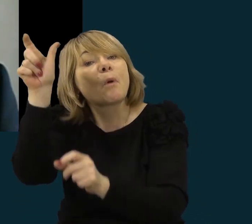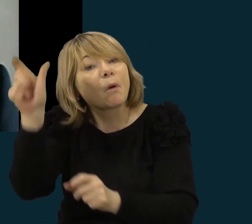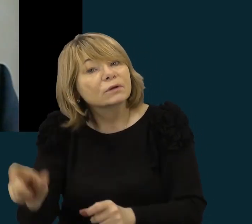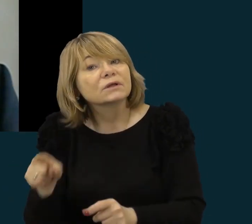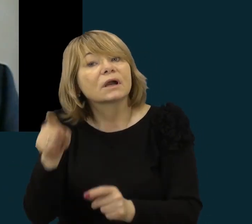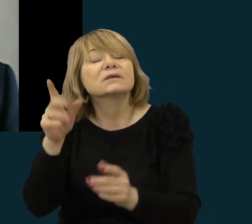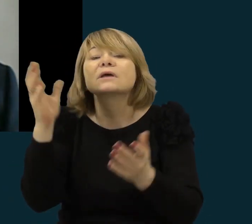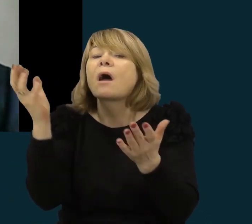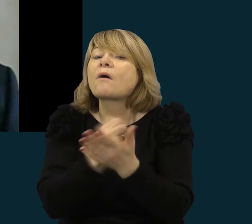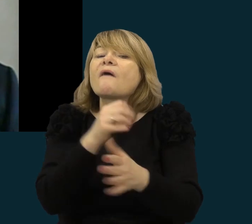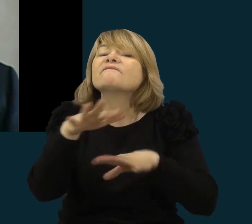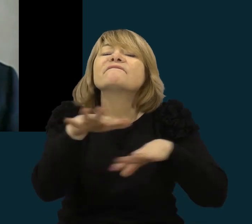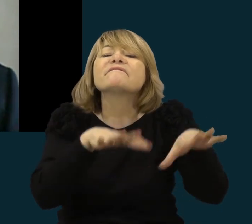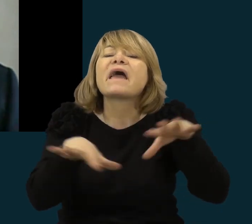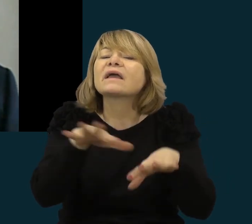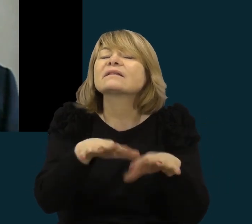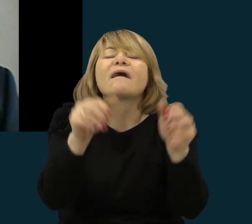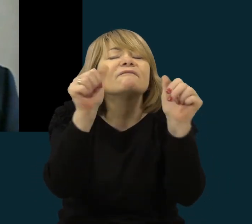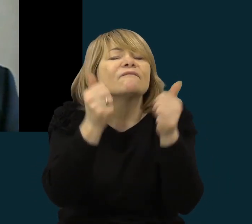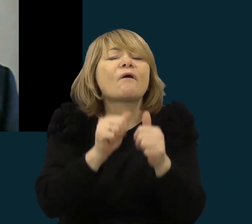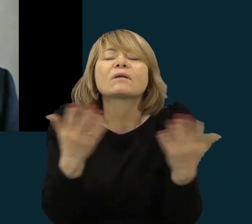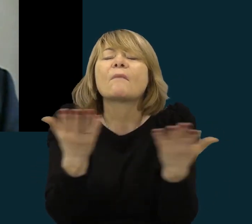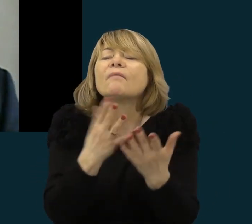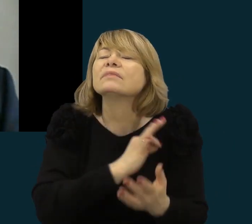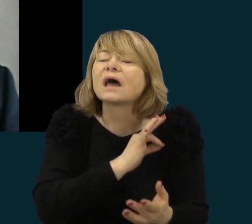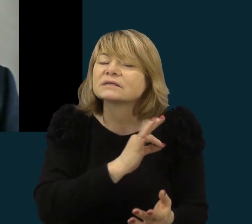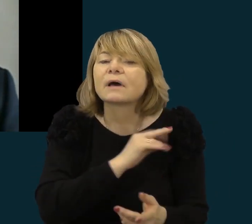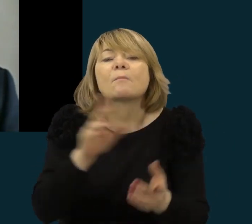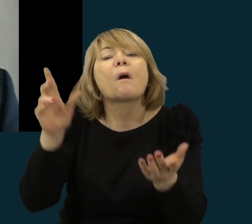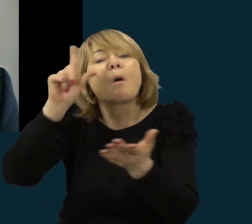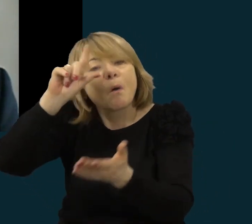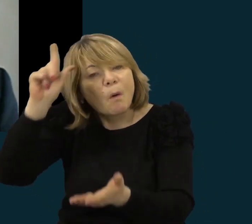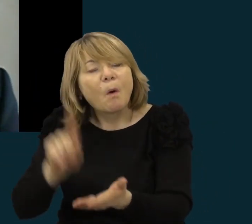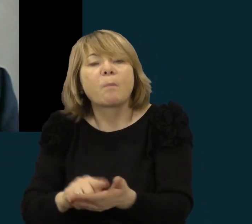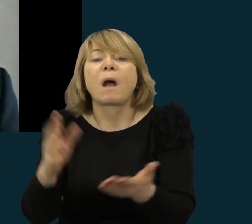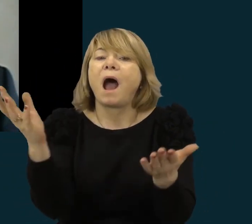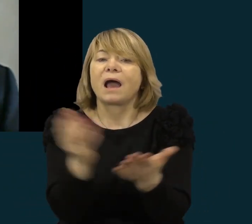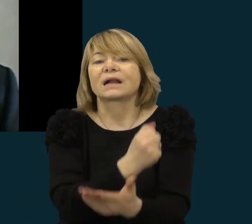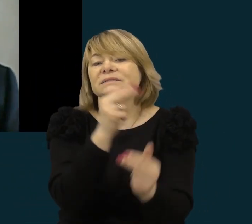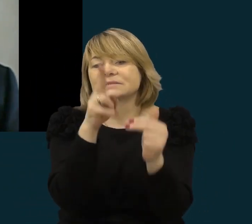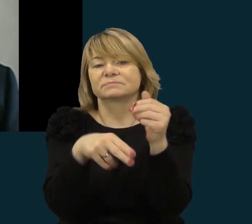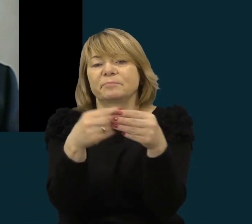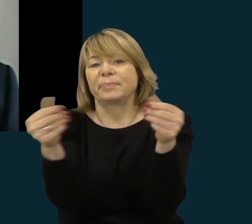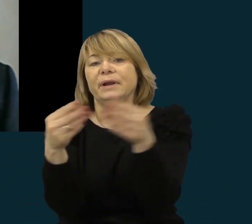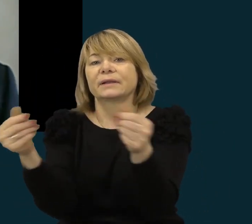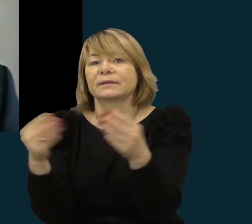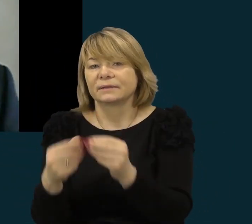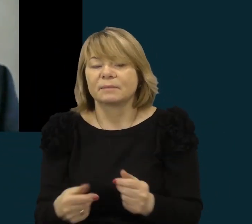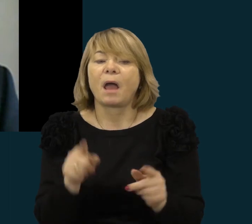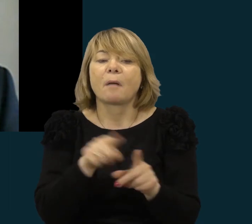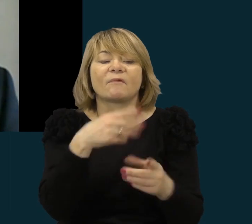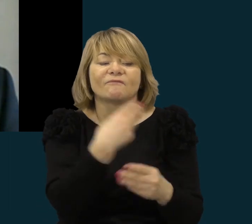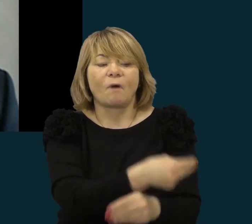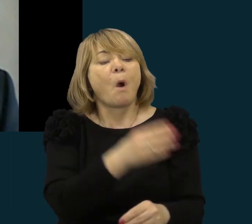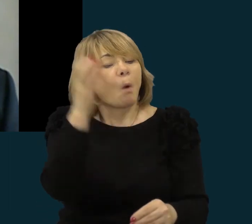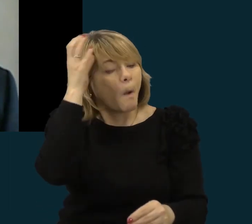kokioje veikloje reikiamų sprendimo būdus, takykim, mokinių kompetencijom iššūkdyti.